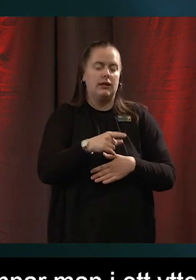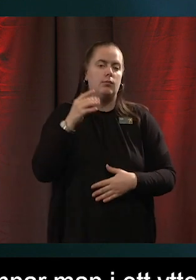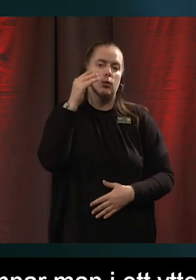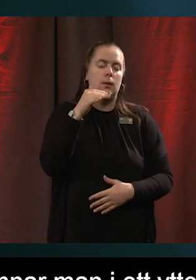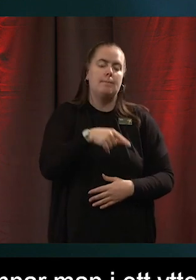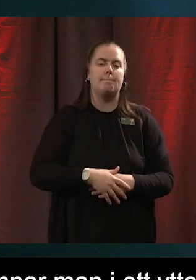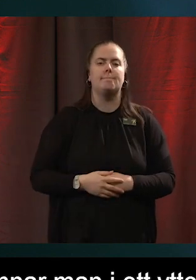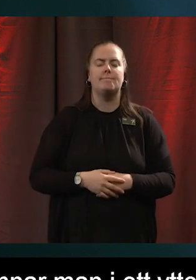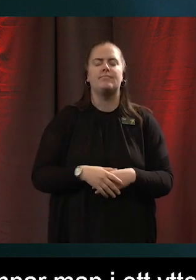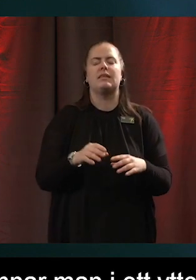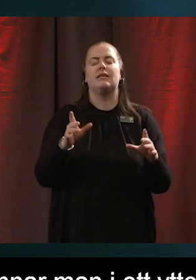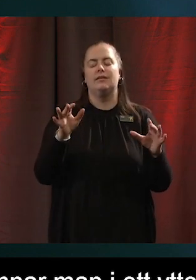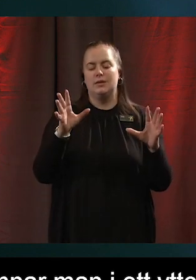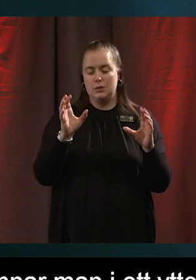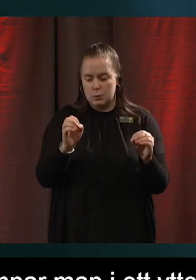Jag undrar.